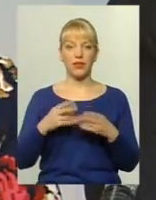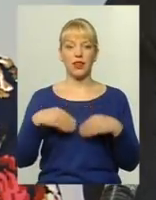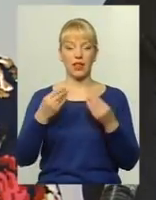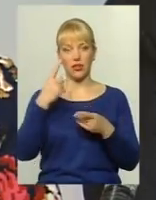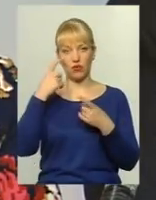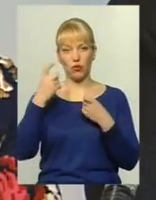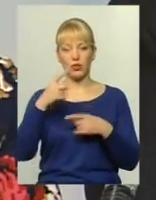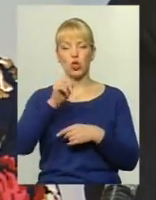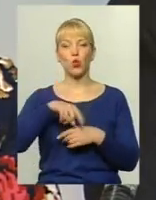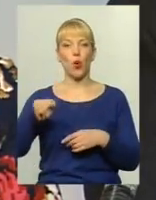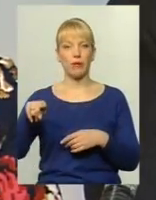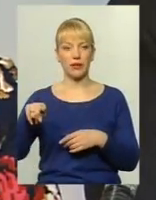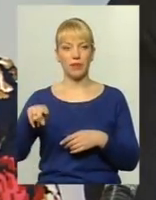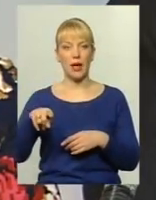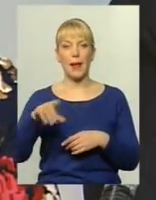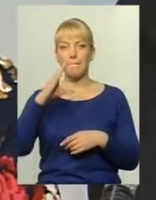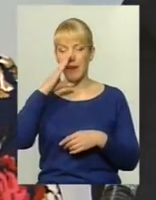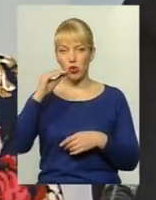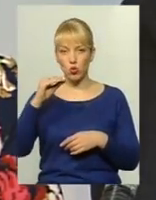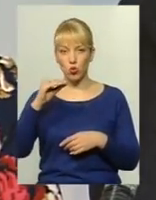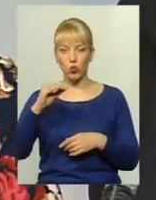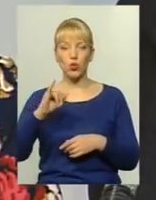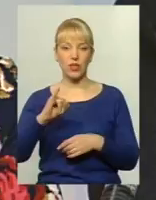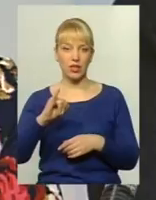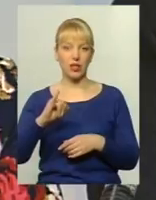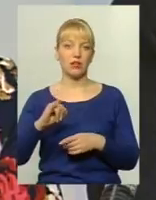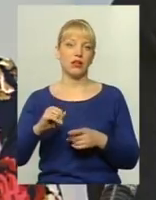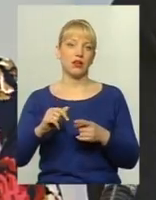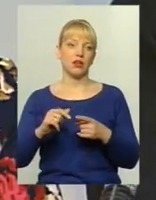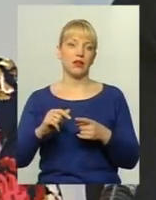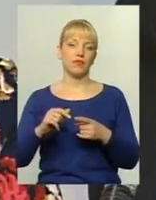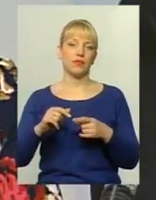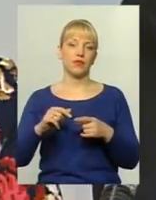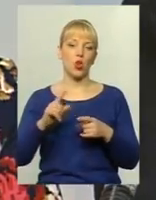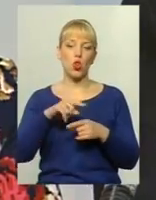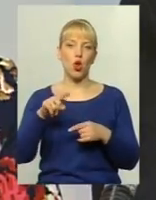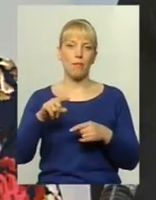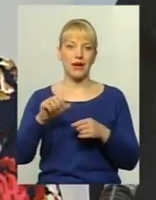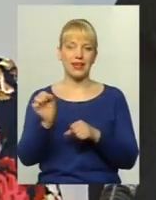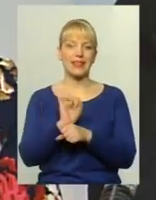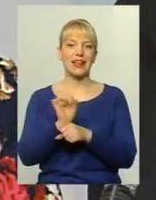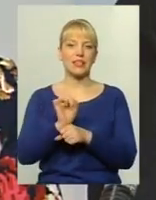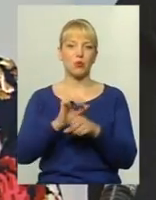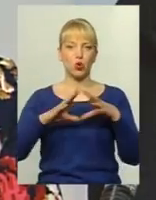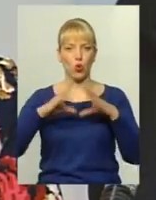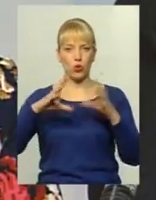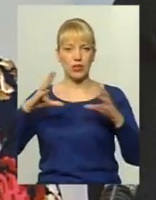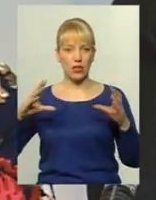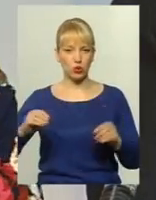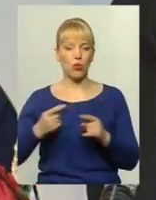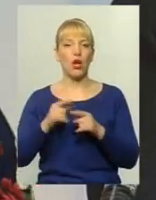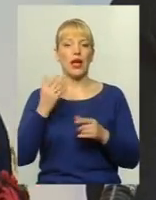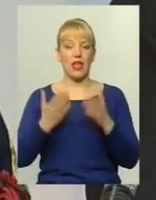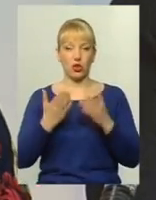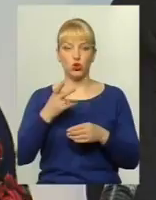інформацію про номер маршруту на віковому І безпосередньо на номер транспортного засобу Стосовно випадків